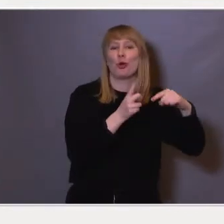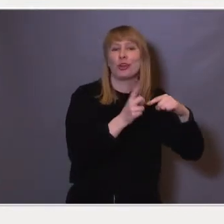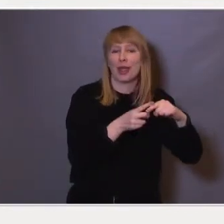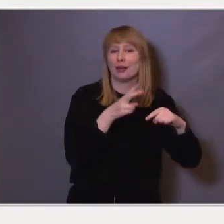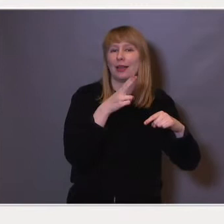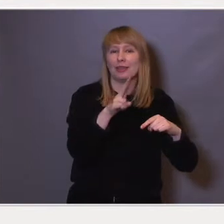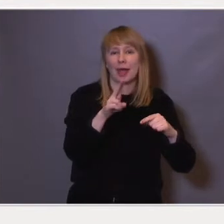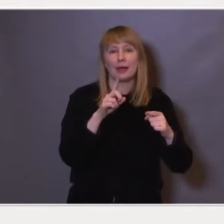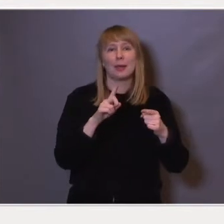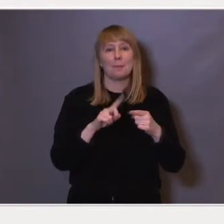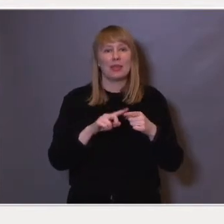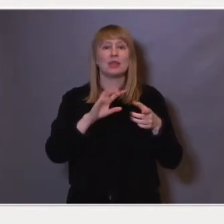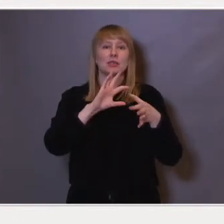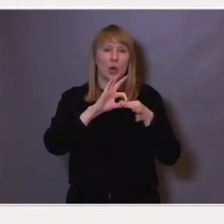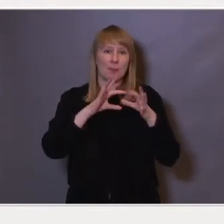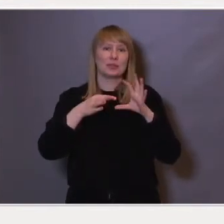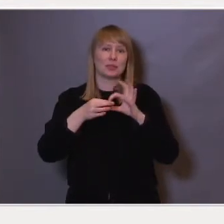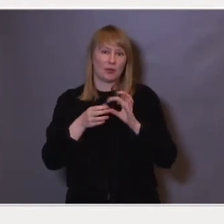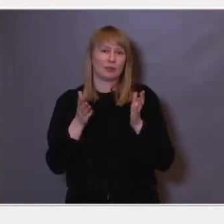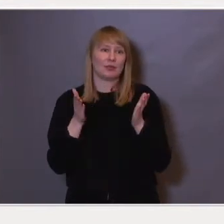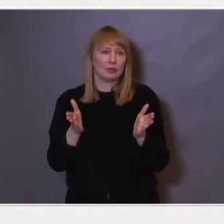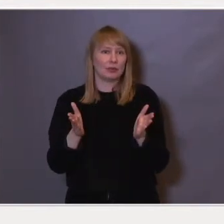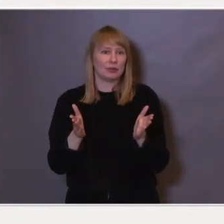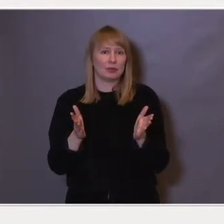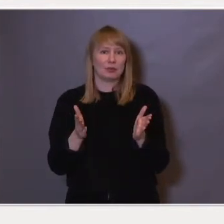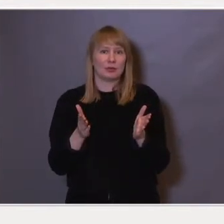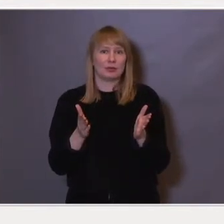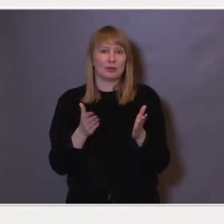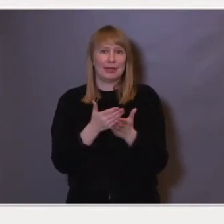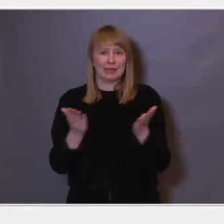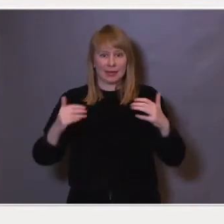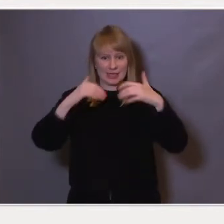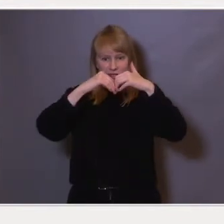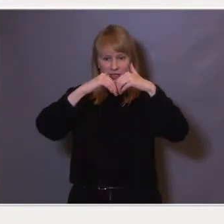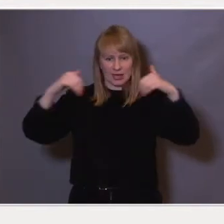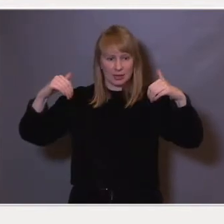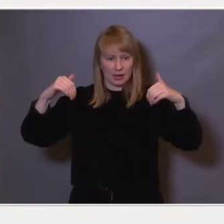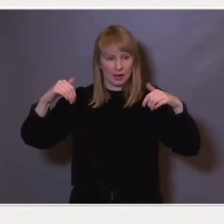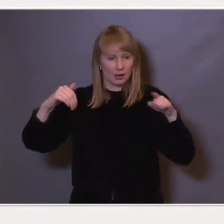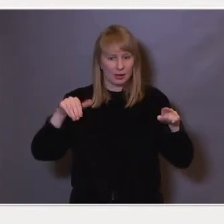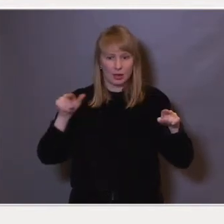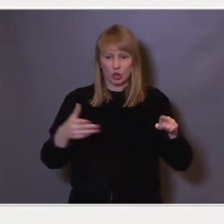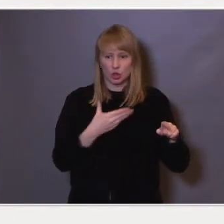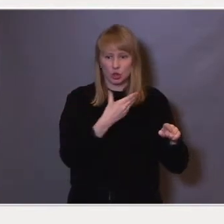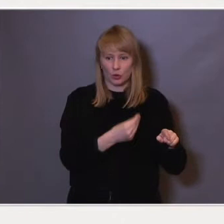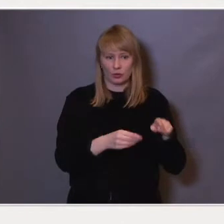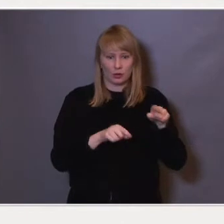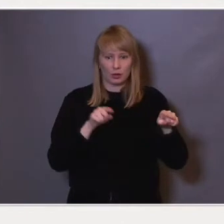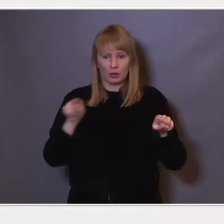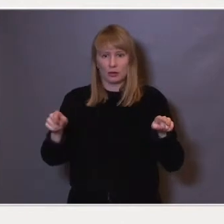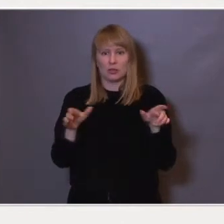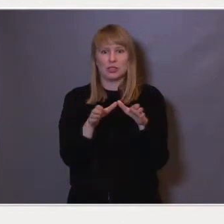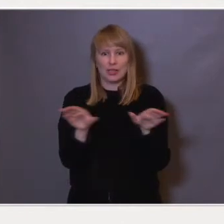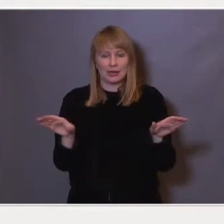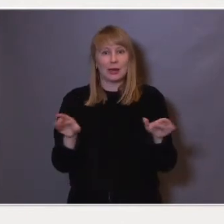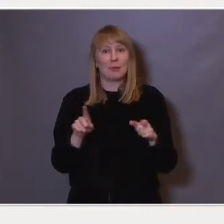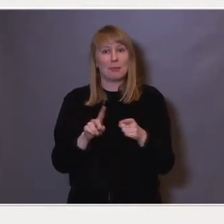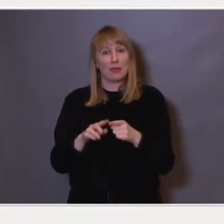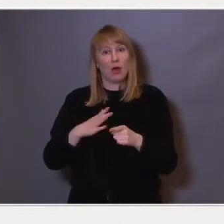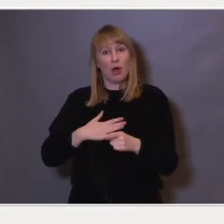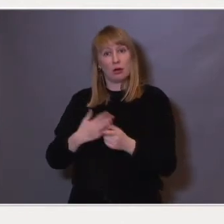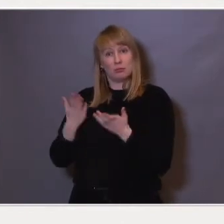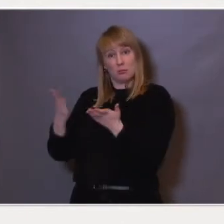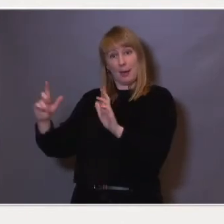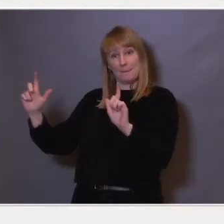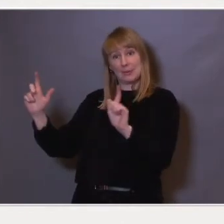Det er mer sammensatt enn som så. Det går ikke noe skarpt skille mellom kjønnene, men bildet kan illustreres på